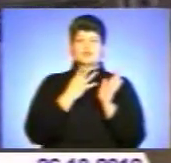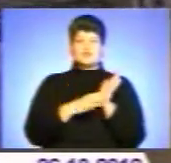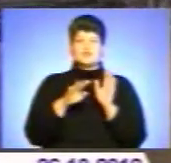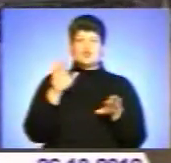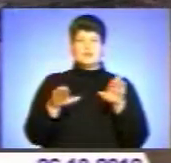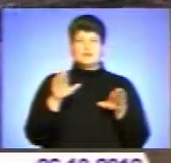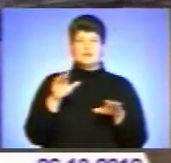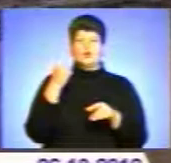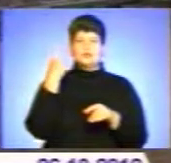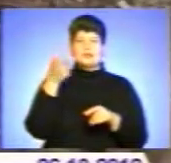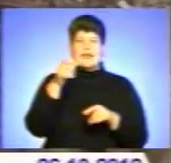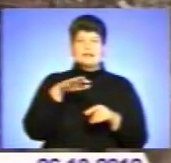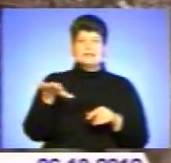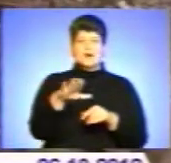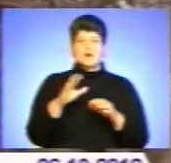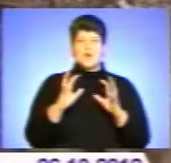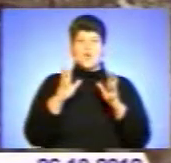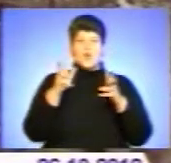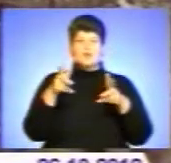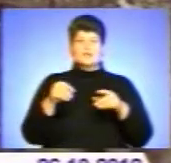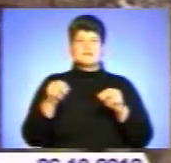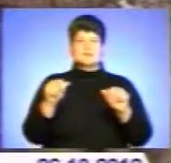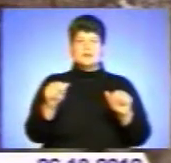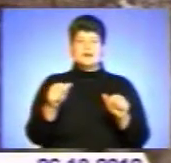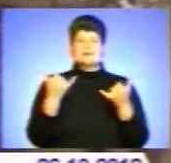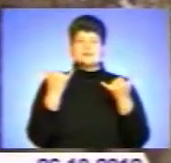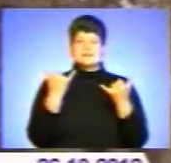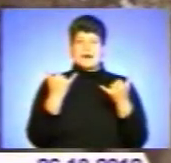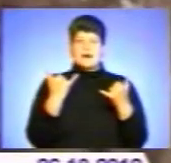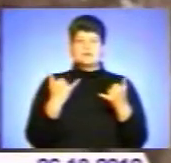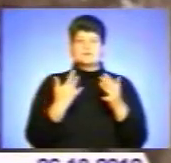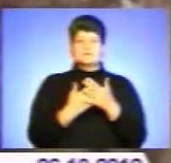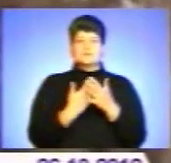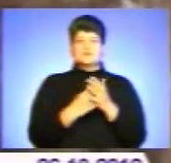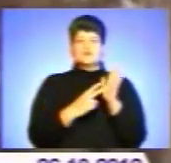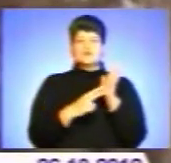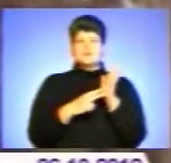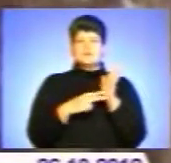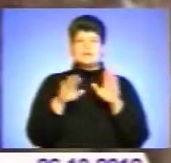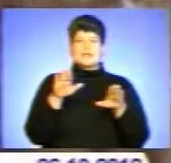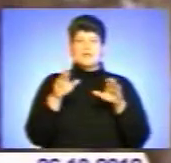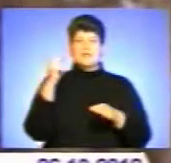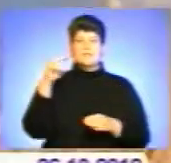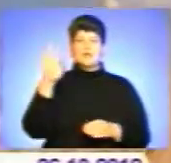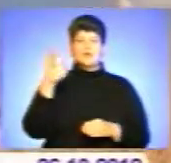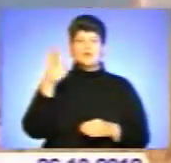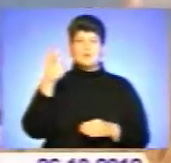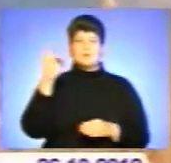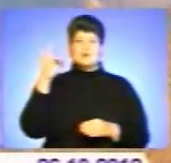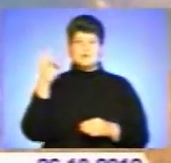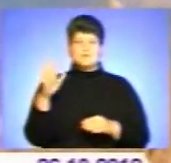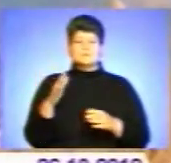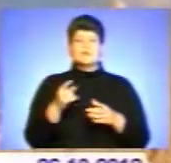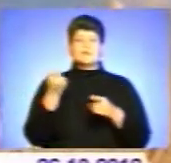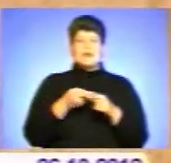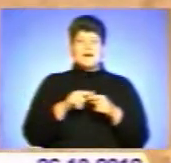гектар орних земель. А зараз в середньому на один гектар припадає близько 70 кілограмів добрив. Аналітики стверджують, для ведення